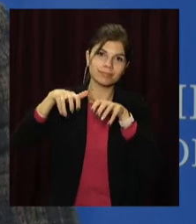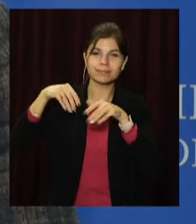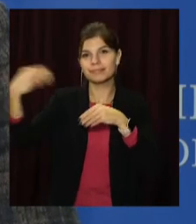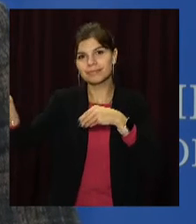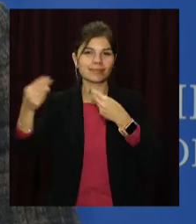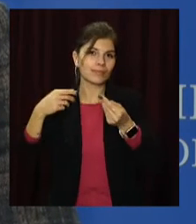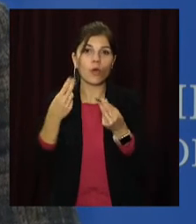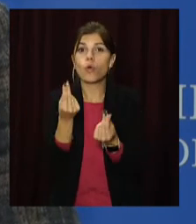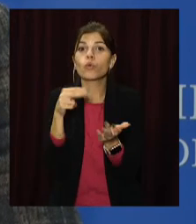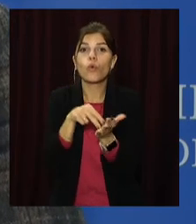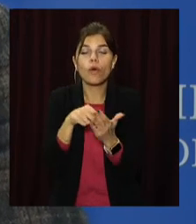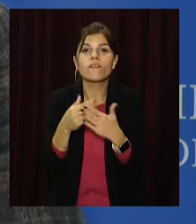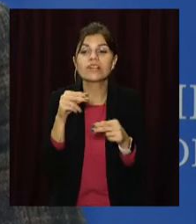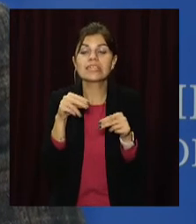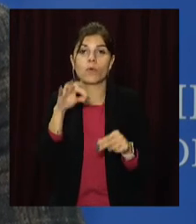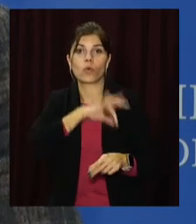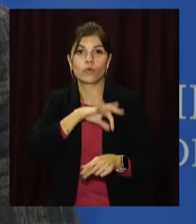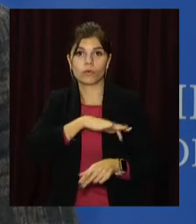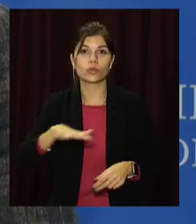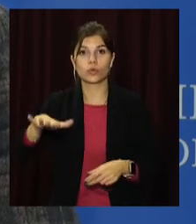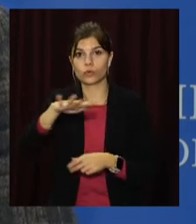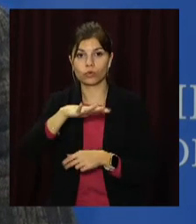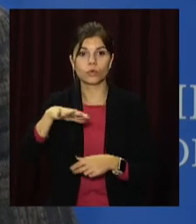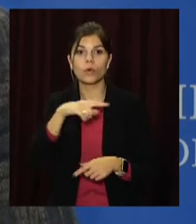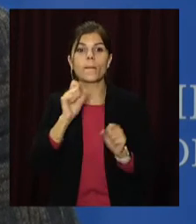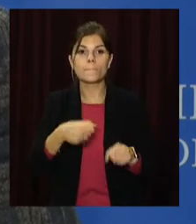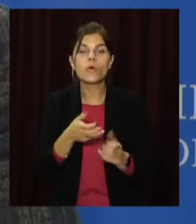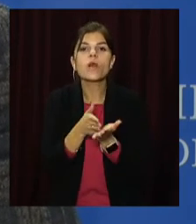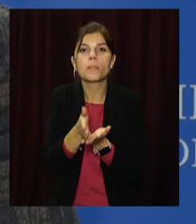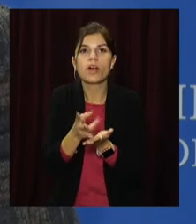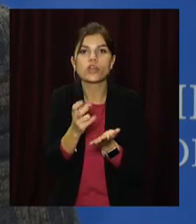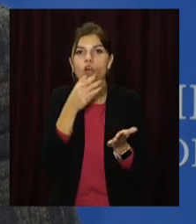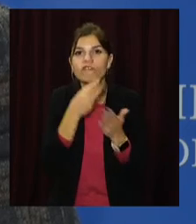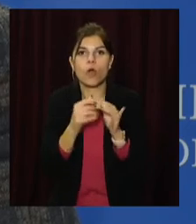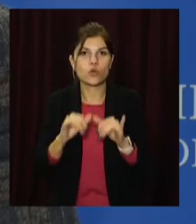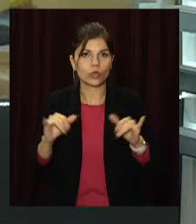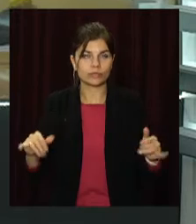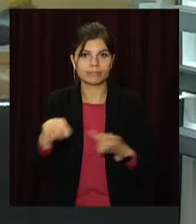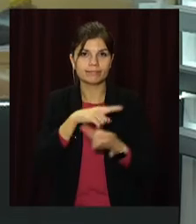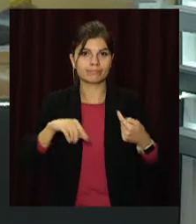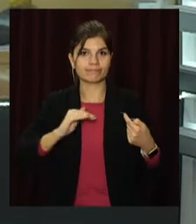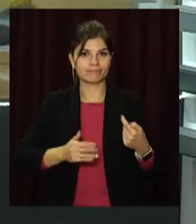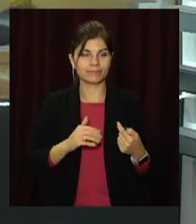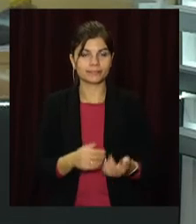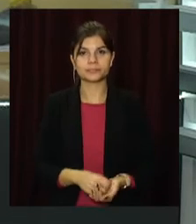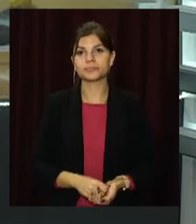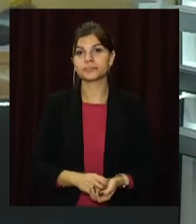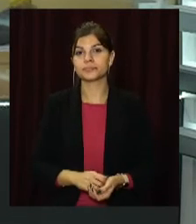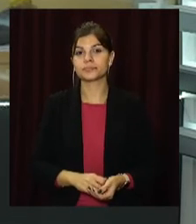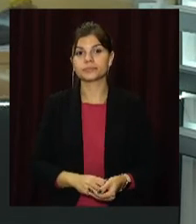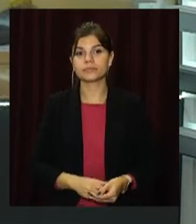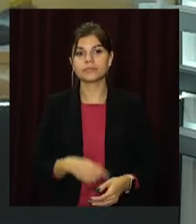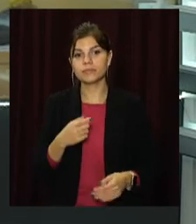пунктів. Кошті від землекористування територіальні громади можуть направити на свій розвиток. Безхатні та